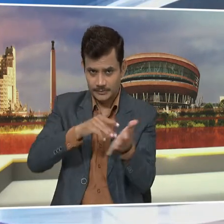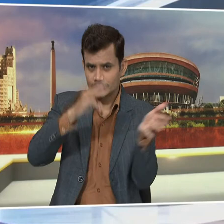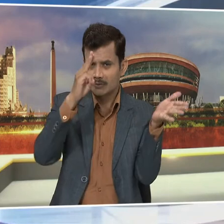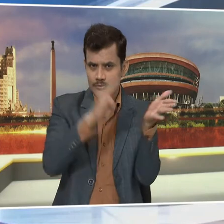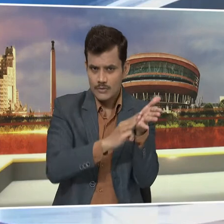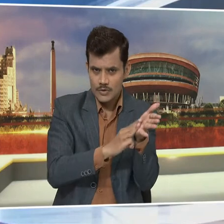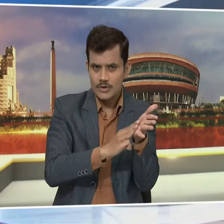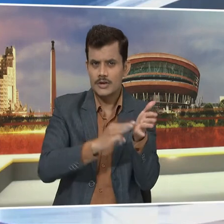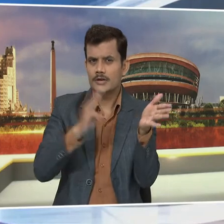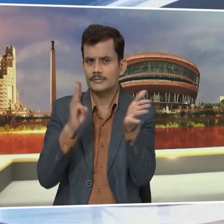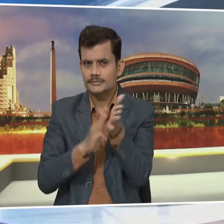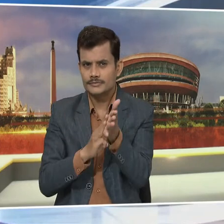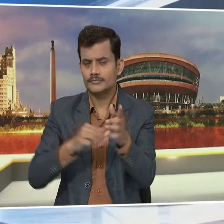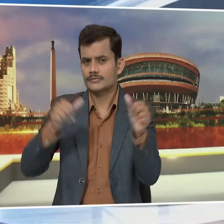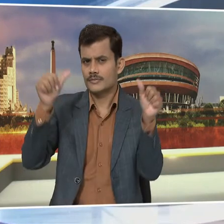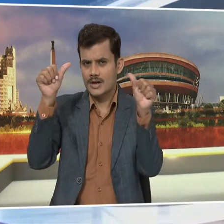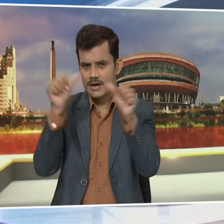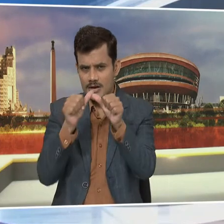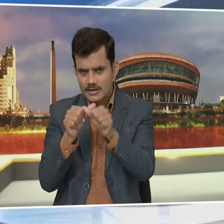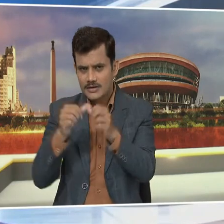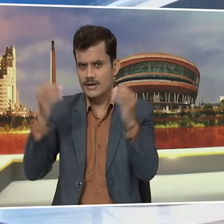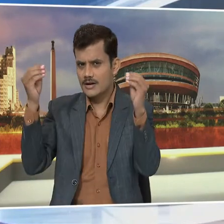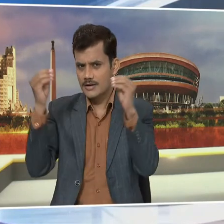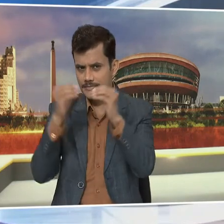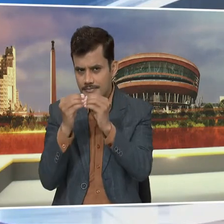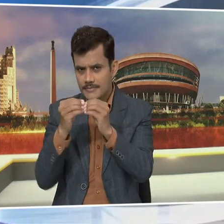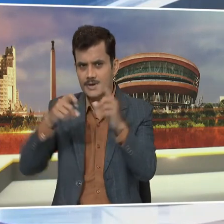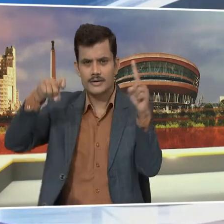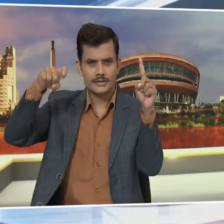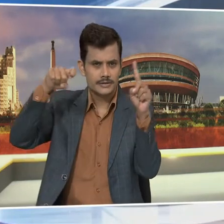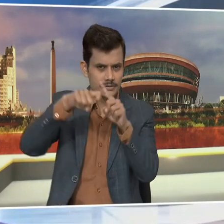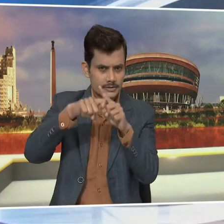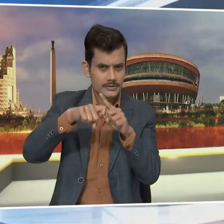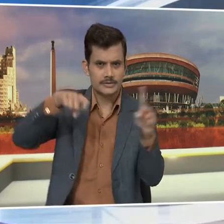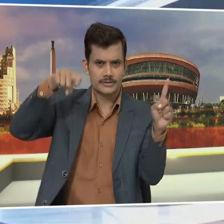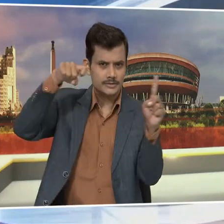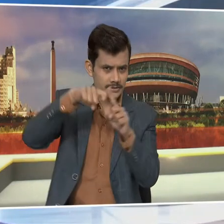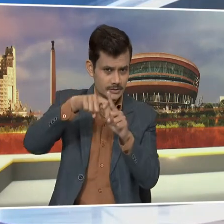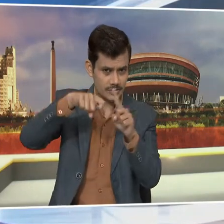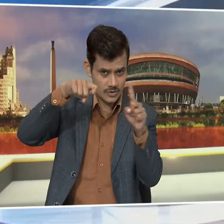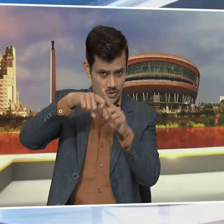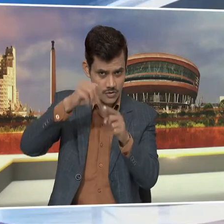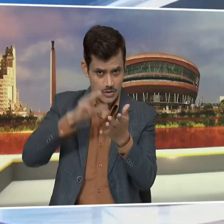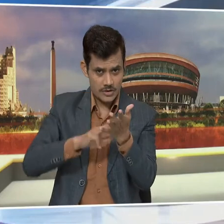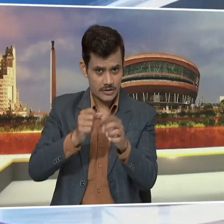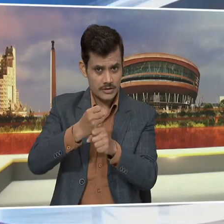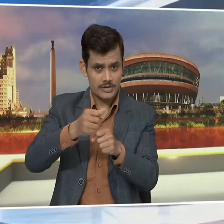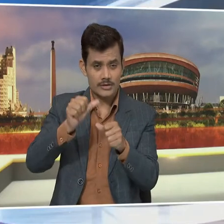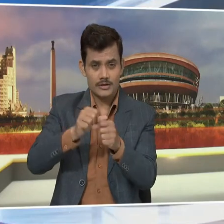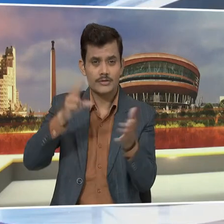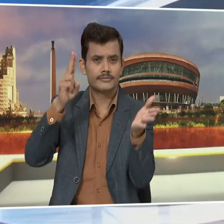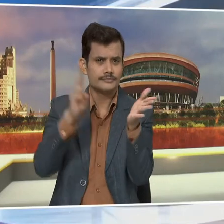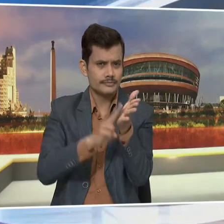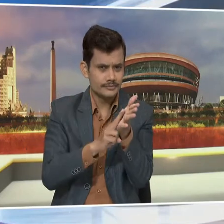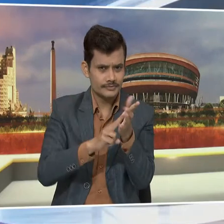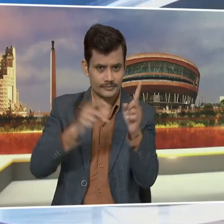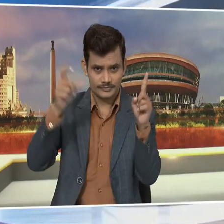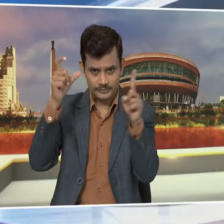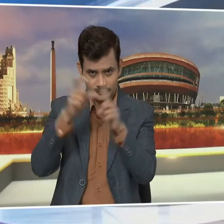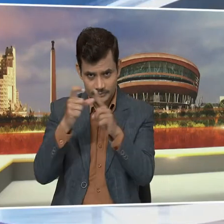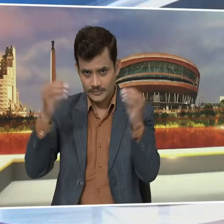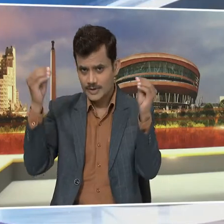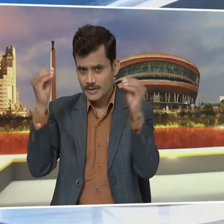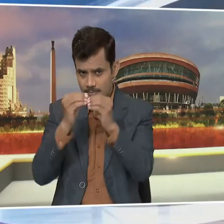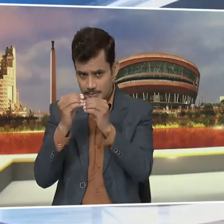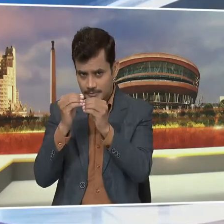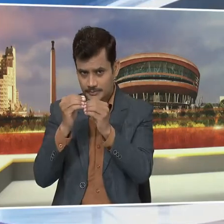मानपुर, अन्तागड, भानू प्रतापुर, कांकेर, केशकाल, कोंडा गाउं, नारायनपुर, दंतेवाडा, बीजापुर